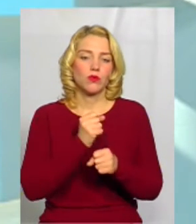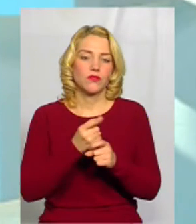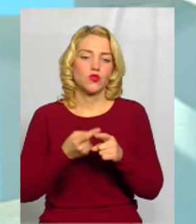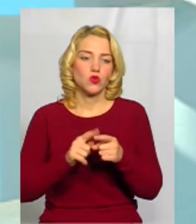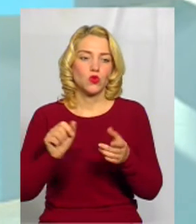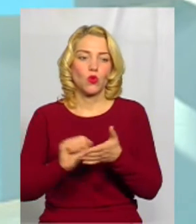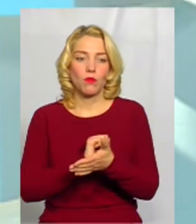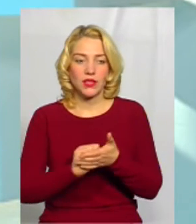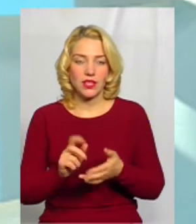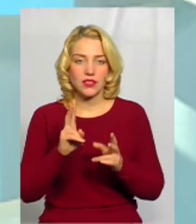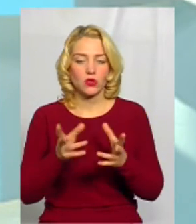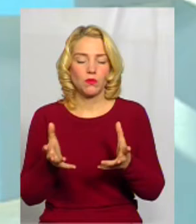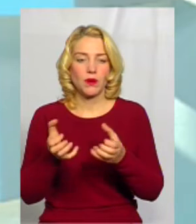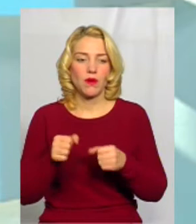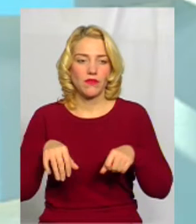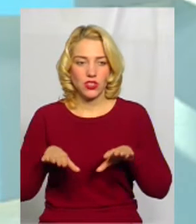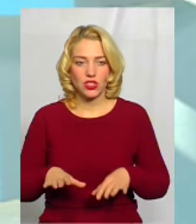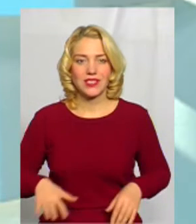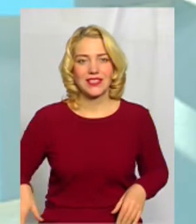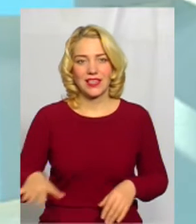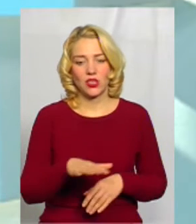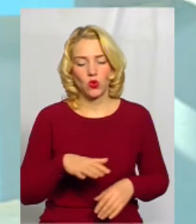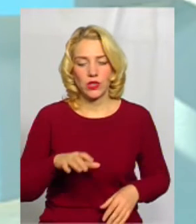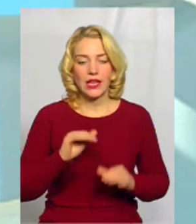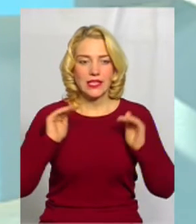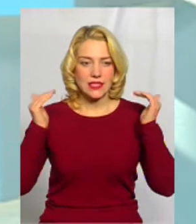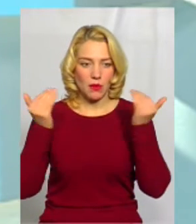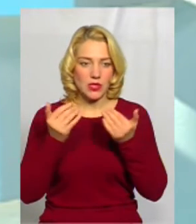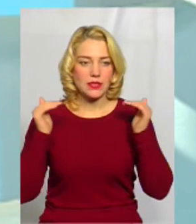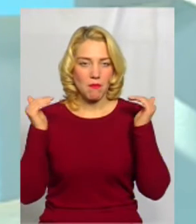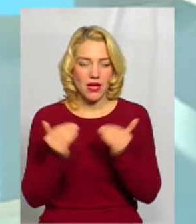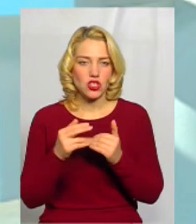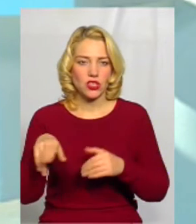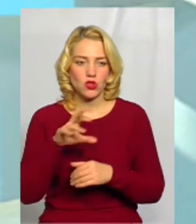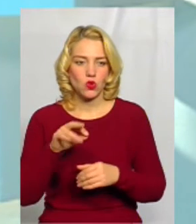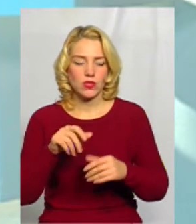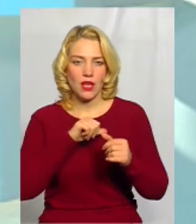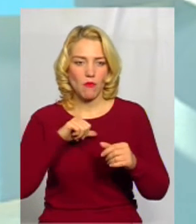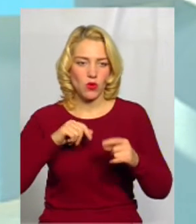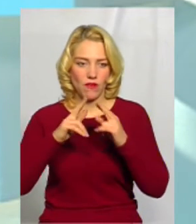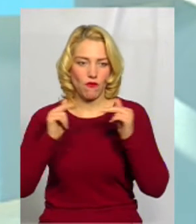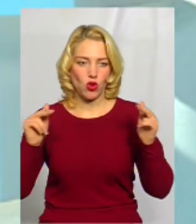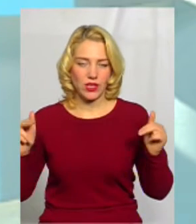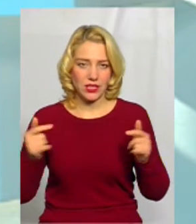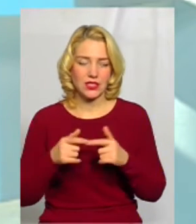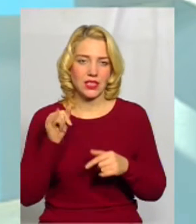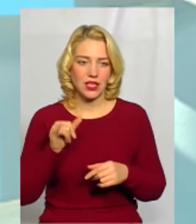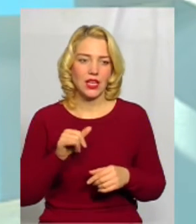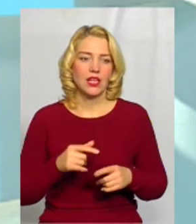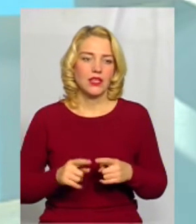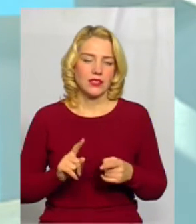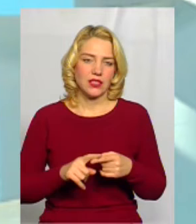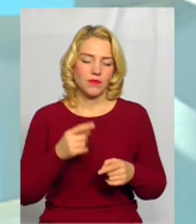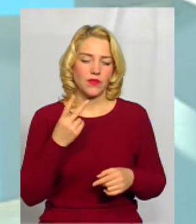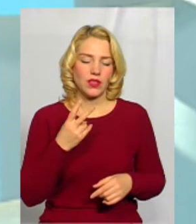приймав рішення, територія заповідника зменшилась лише до самої фортеці, і навколо території біля нього